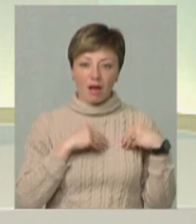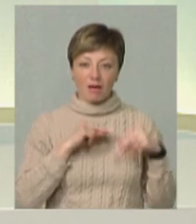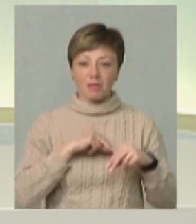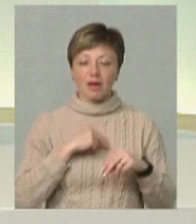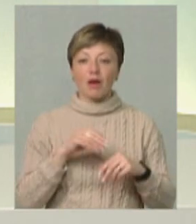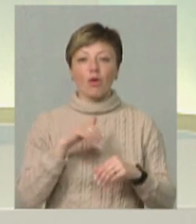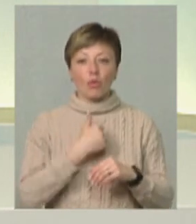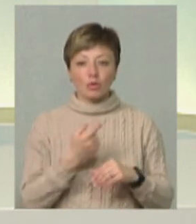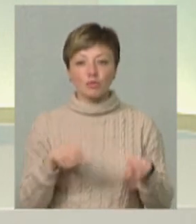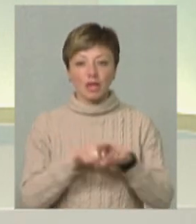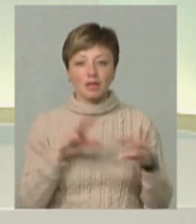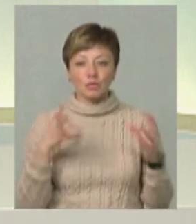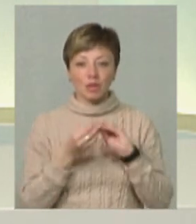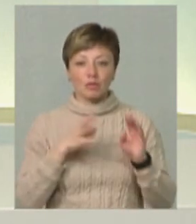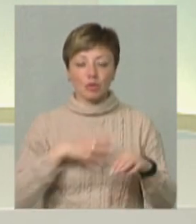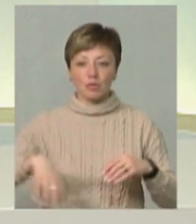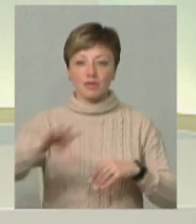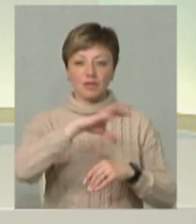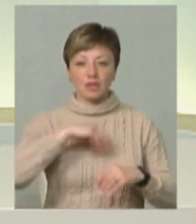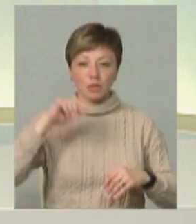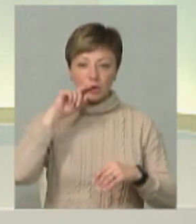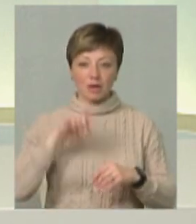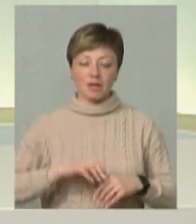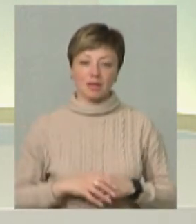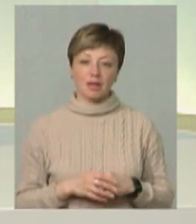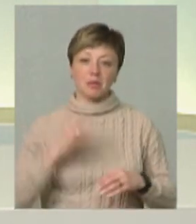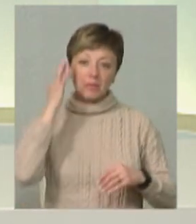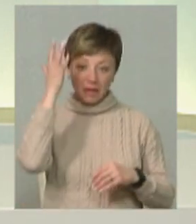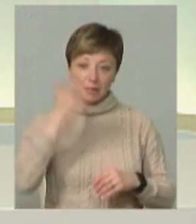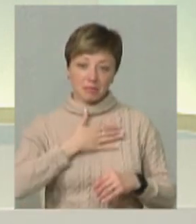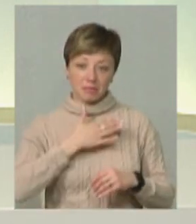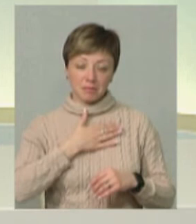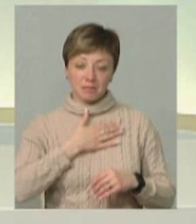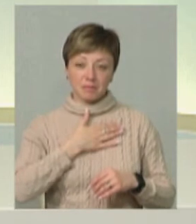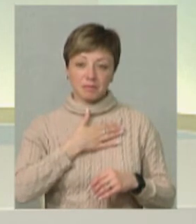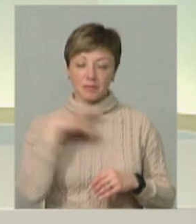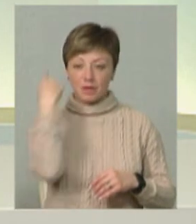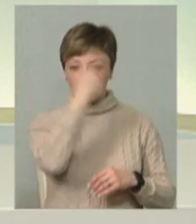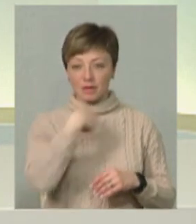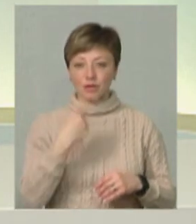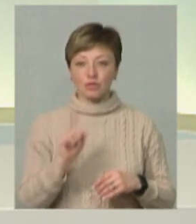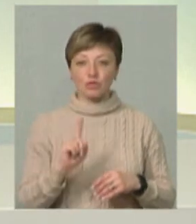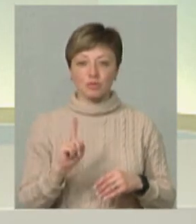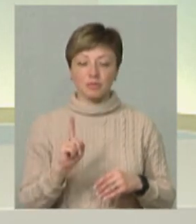власне, щоб такі результати були по цілій Україні. І мрія моя особисто, щоб